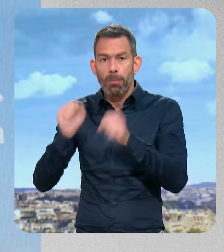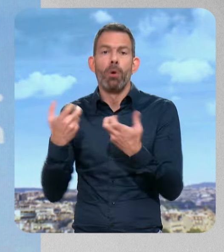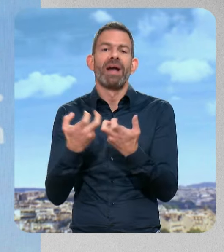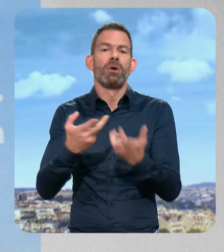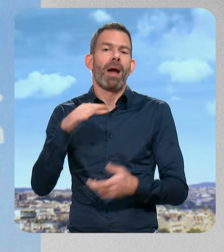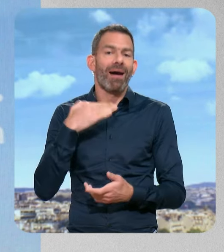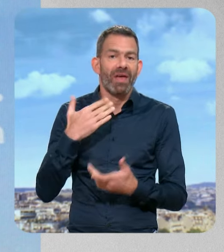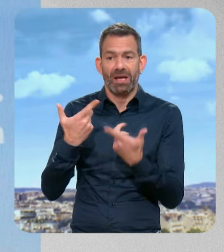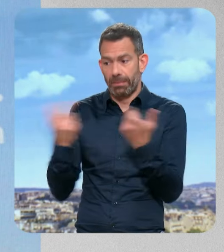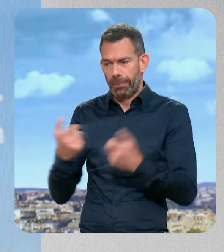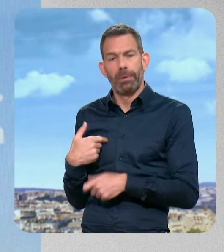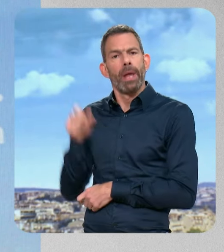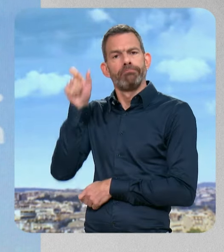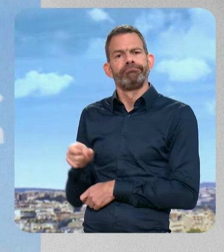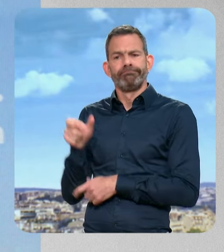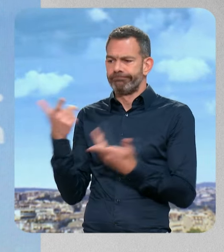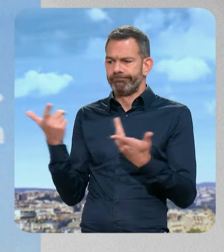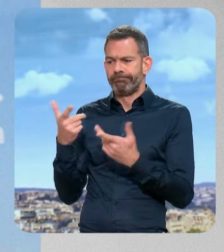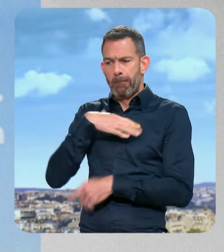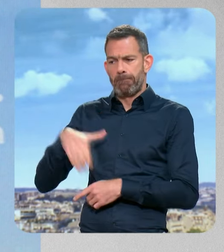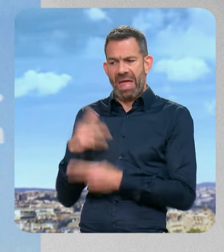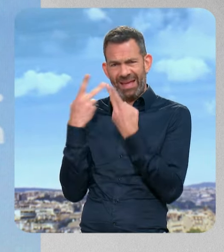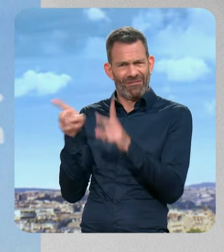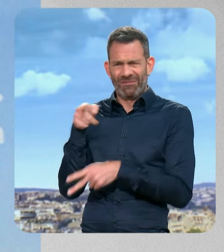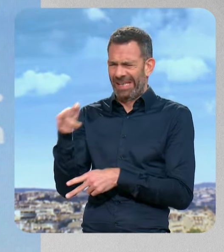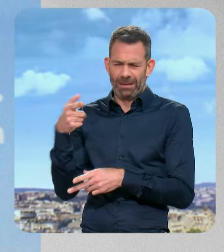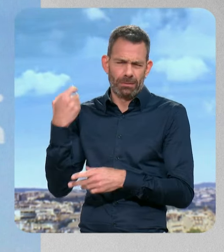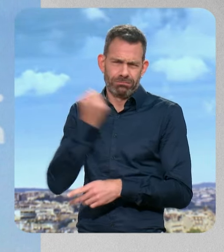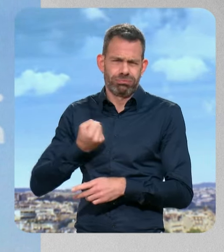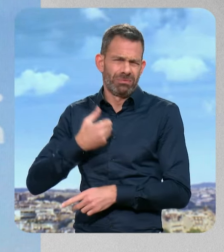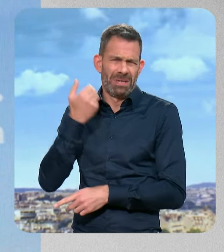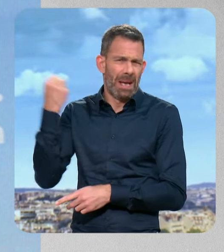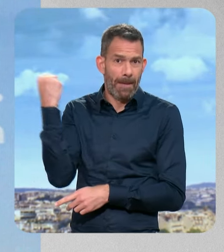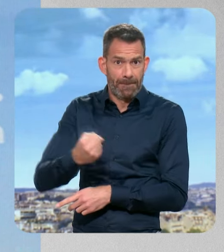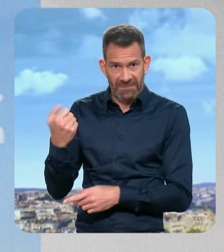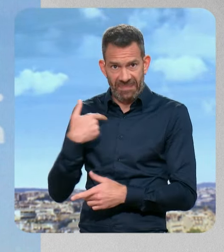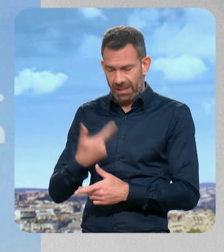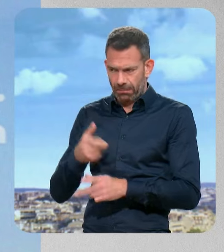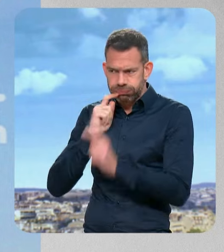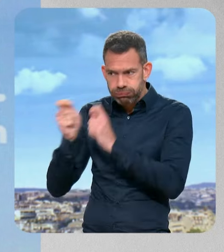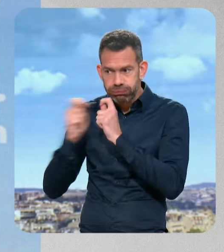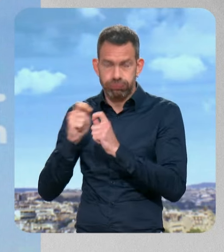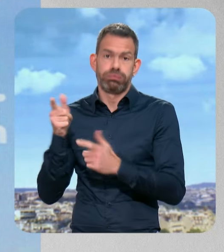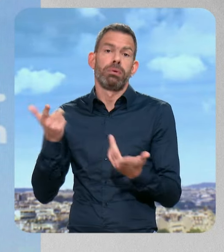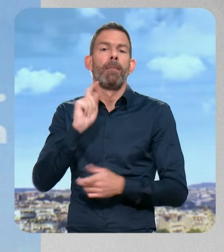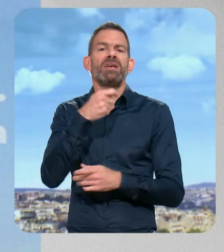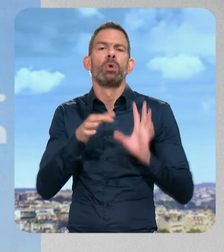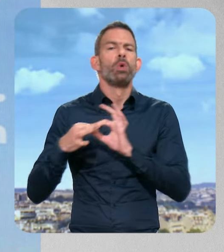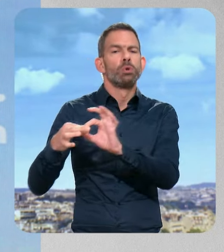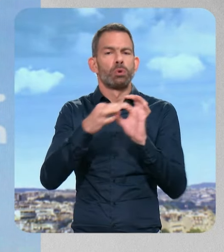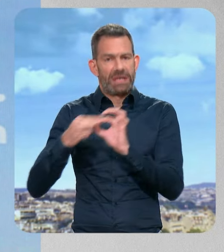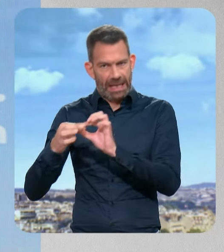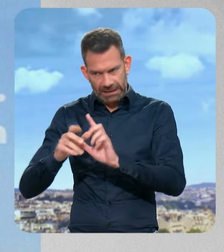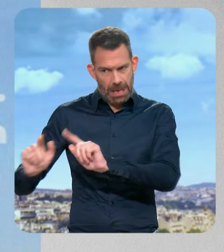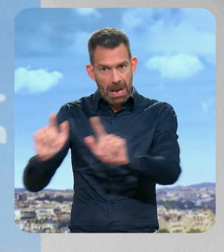hier Richard Molina, le maire de Limonis, qui est une des communes les plus touchées. Il m'a parlé de cette grande solidarité qui est mobilisée. Évidemment, elle va s'exprimer au niveau